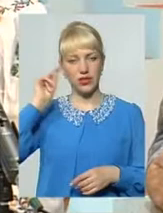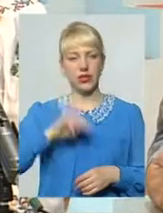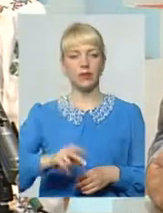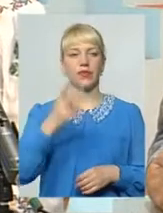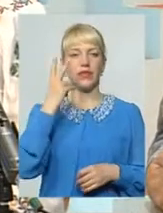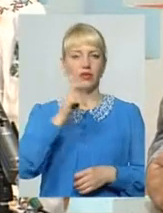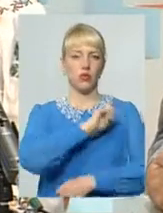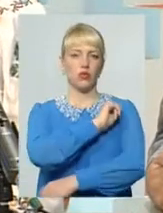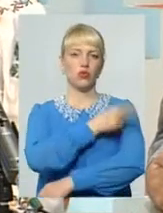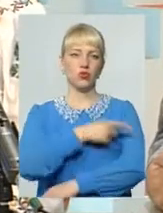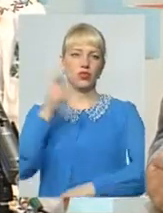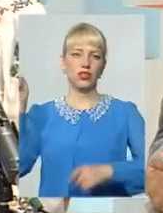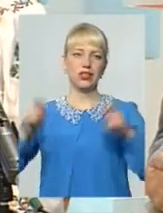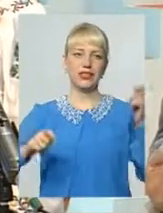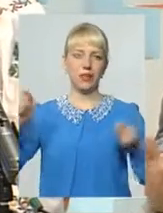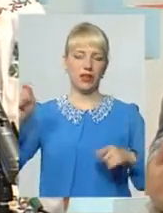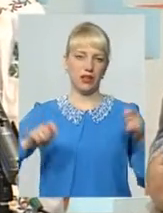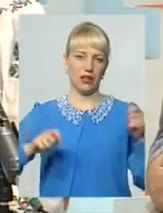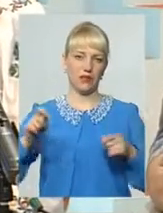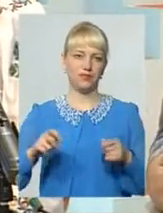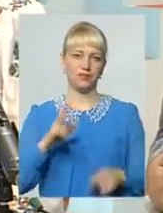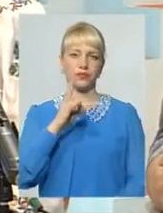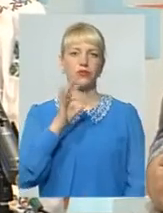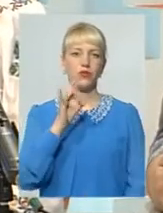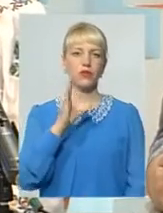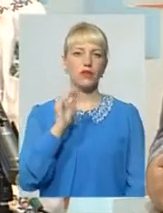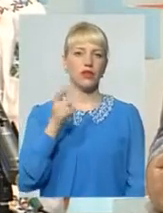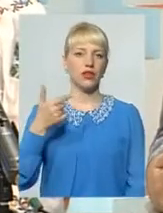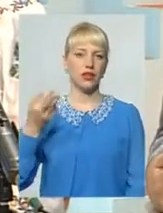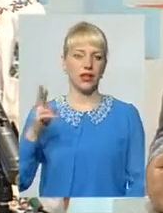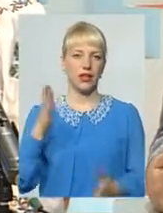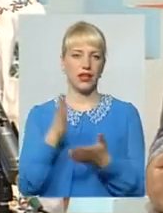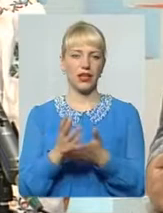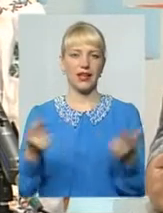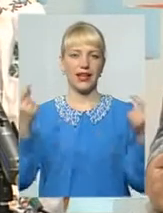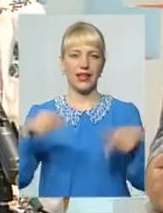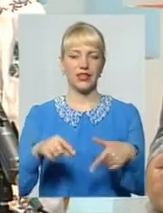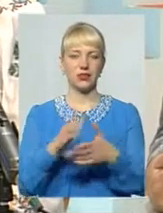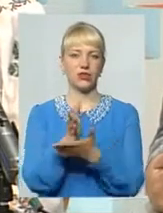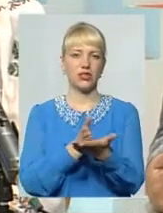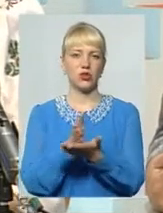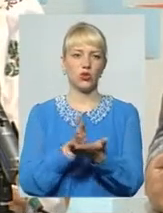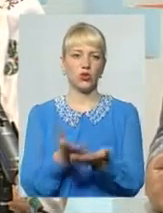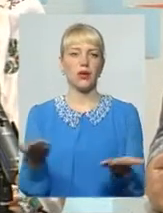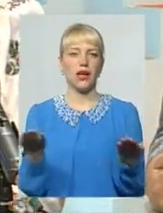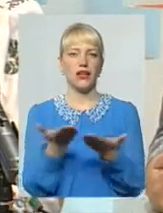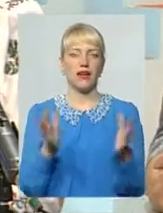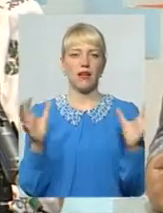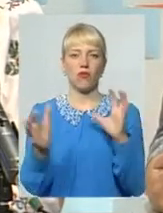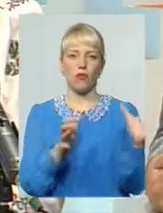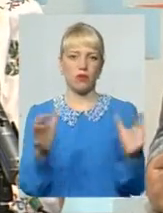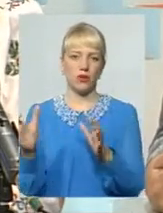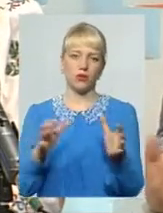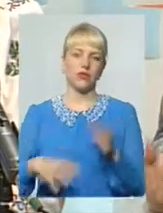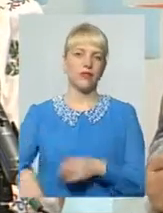потужні семінари В Норвегії існує кризова служба, яка опікується